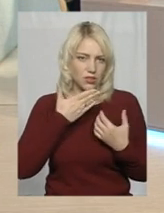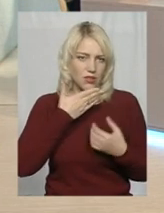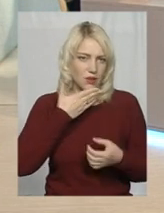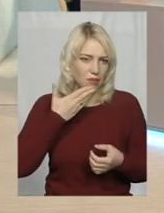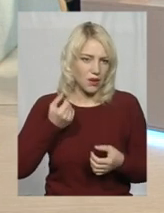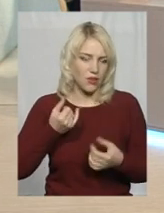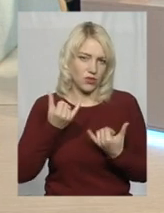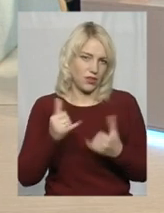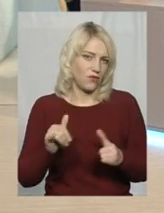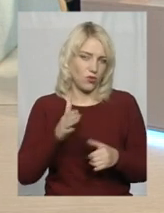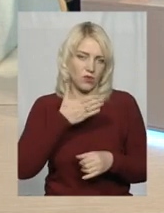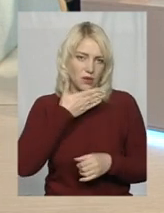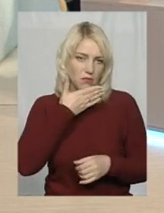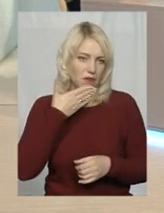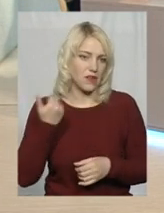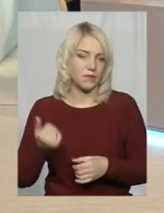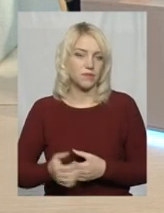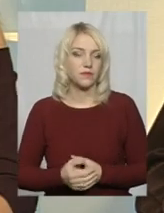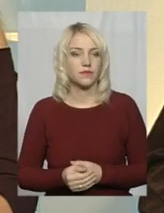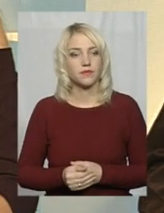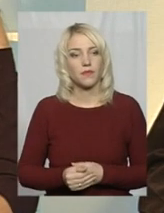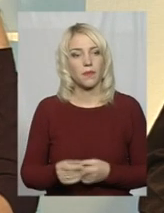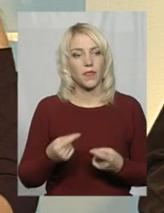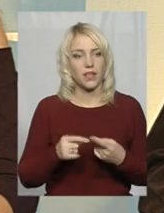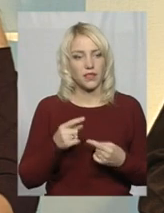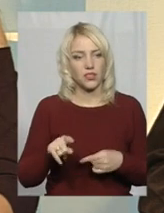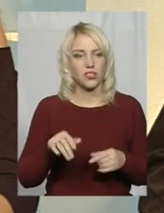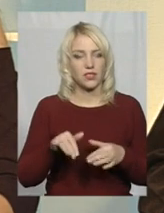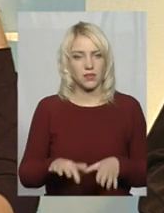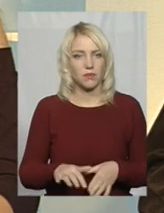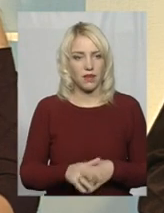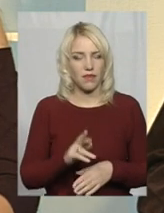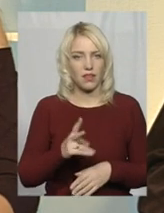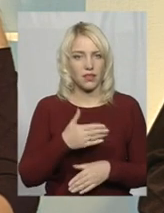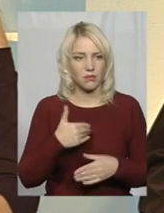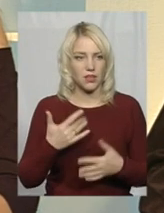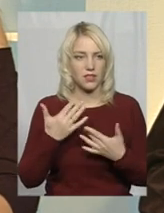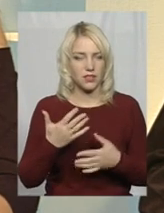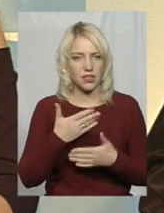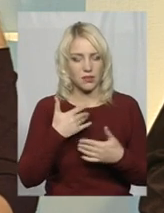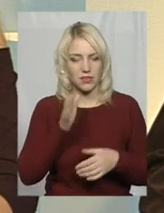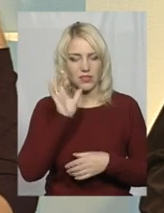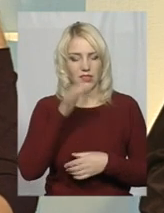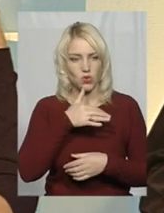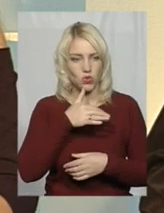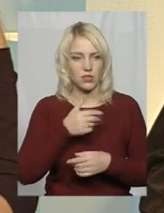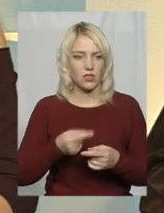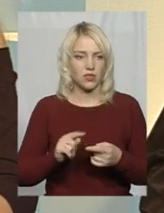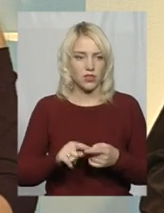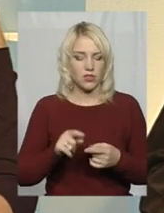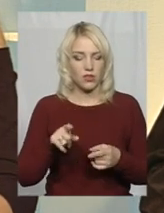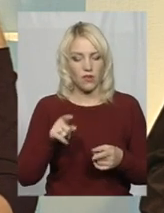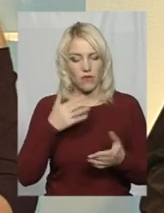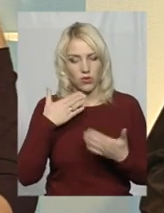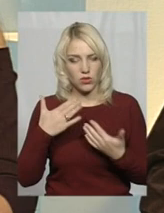дивного. Ну, інша справа, як ми, наскільки ми серйозно до того ставимося.